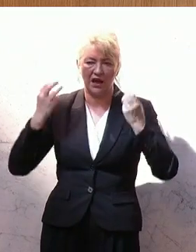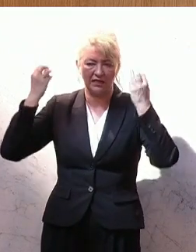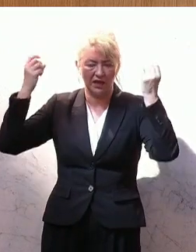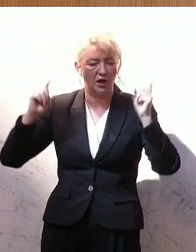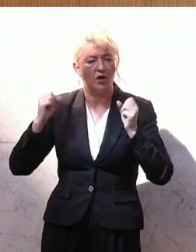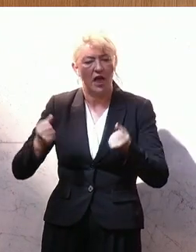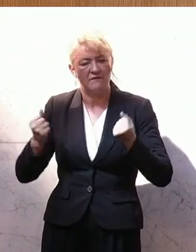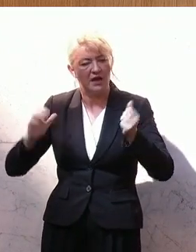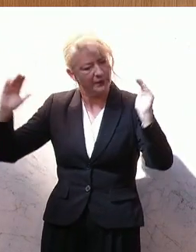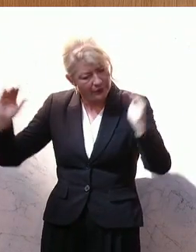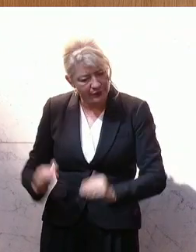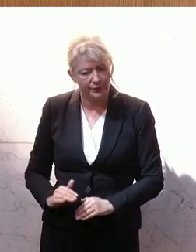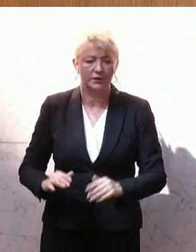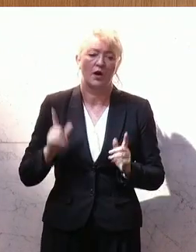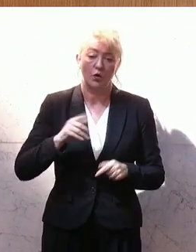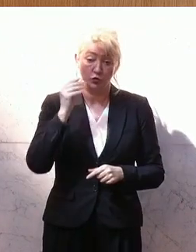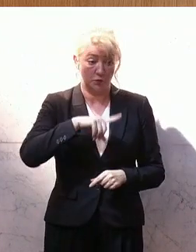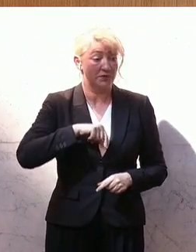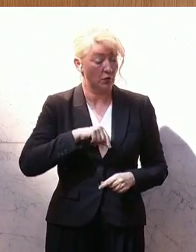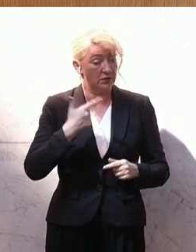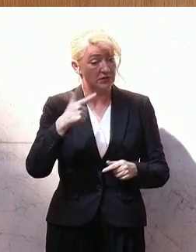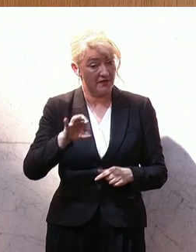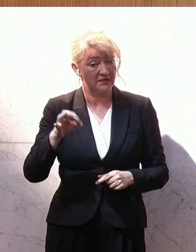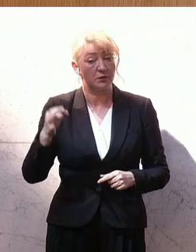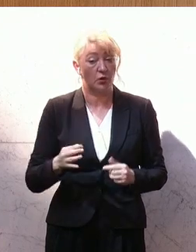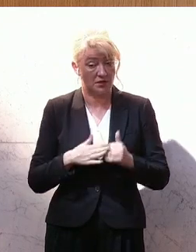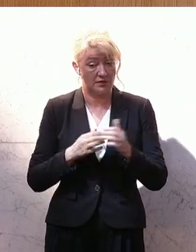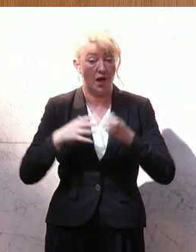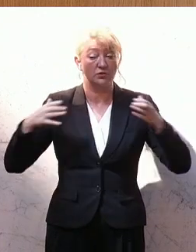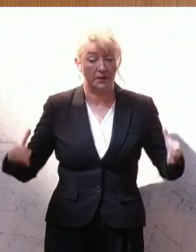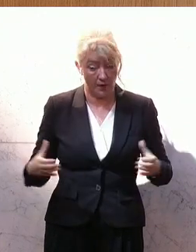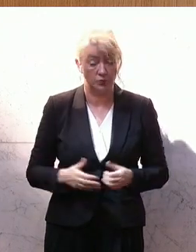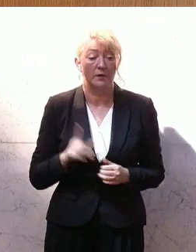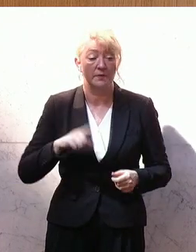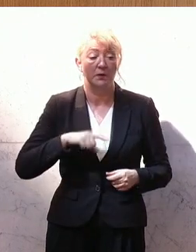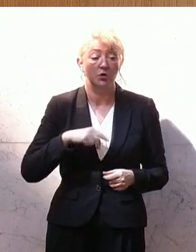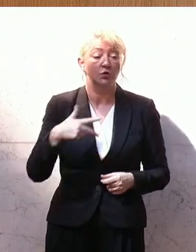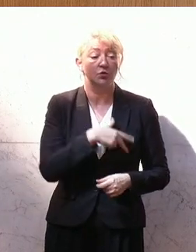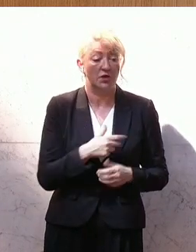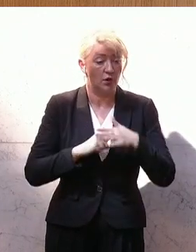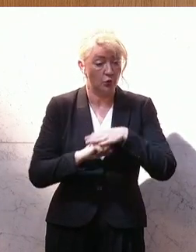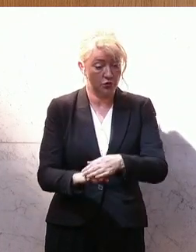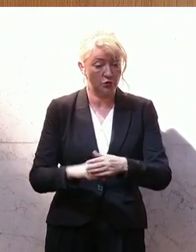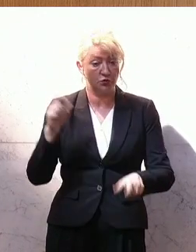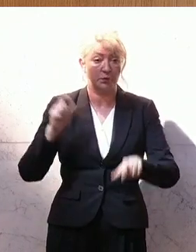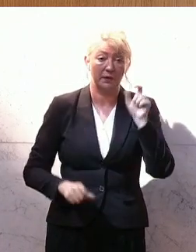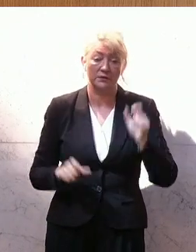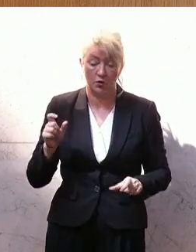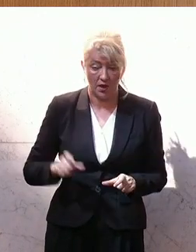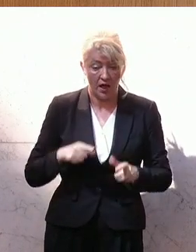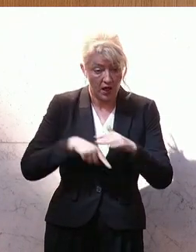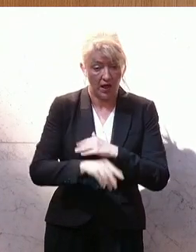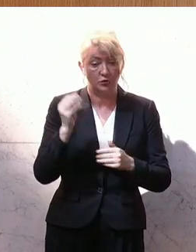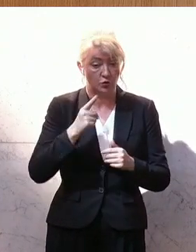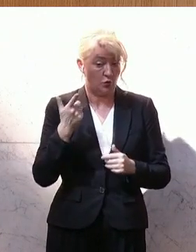Gewaltprävention. Die Schulpsychologie wurde um 20 Prozent ausgebaut und das psychosoziale Unterstützungspersonal an den